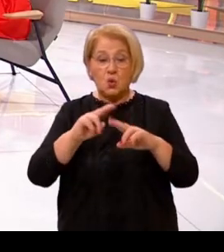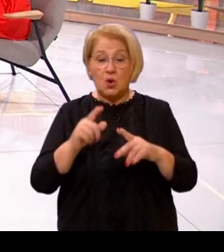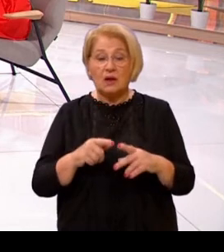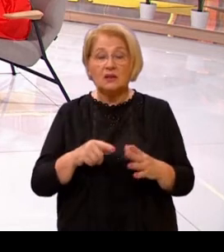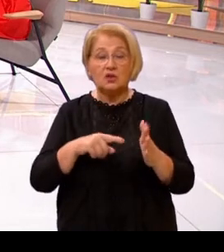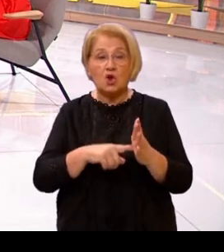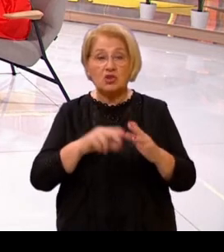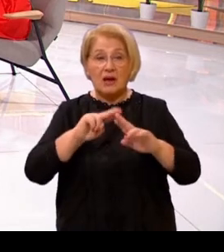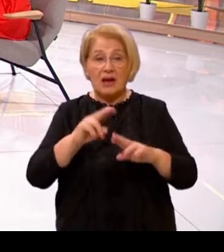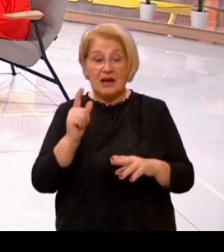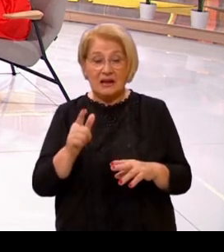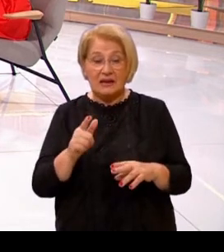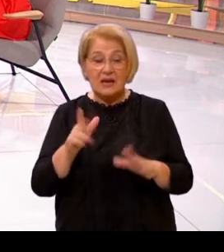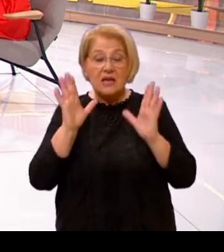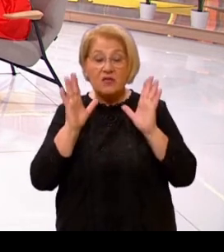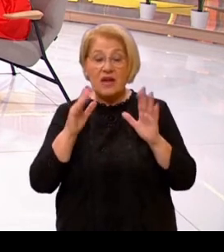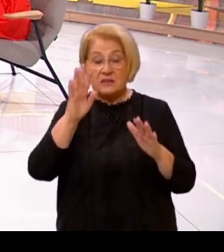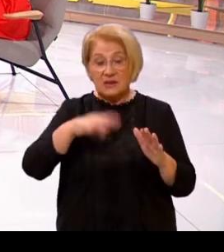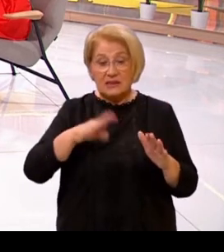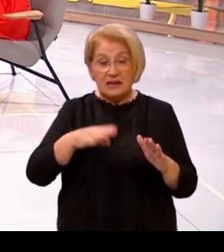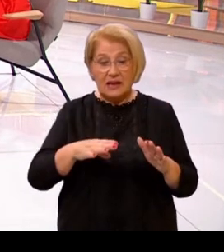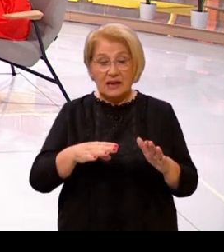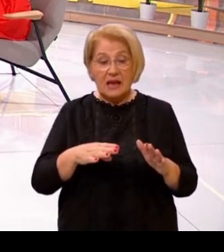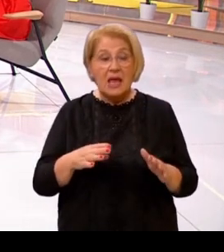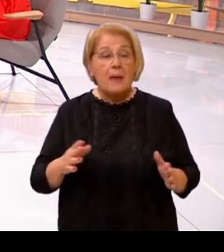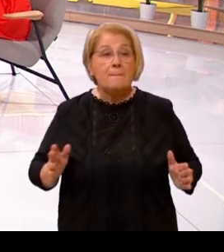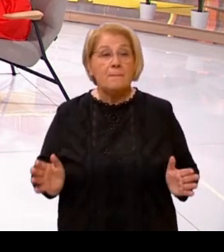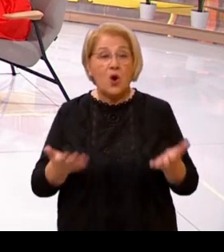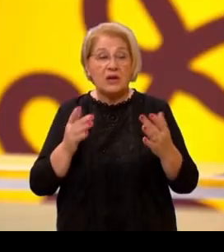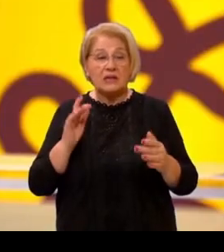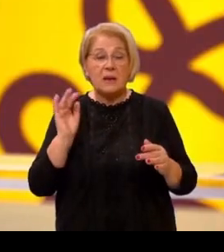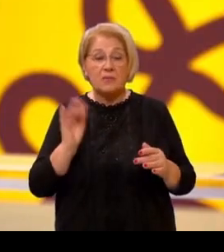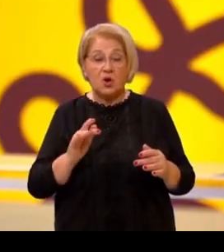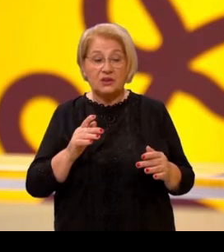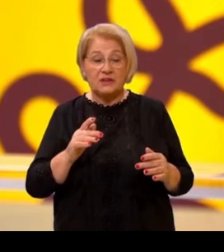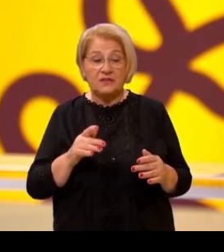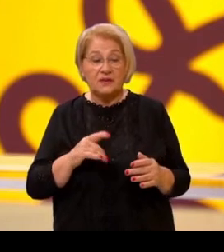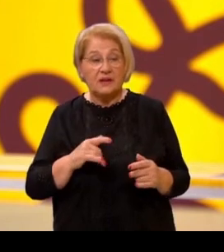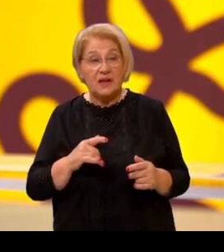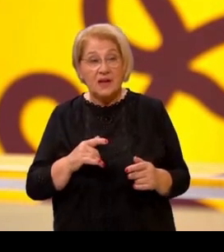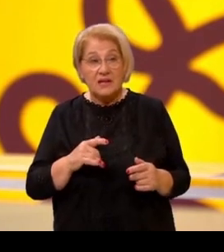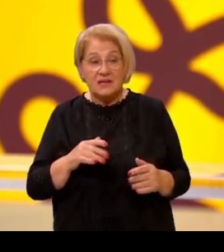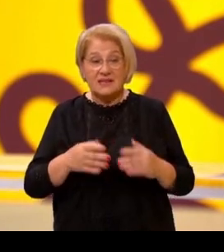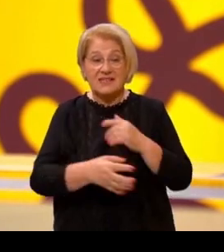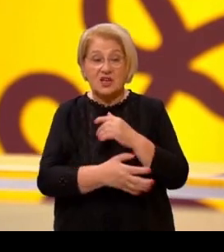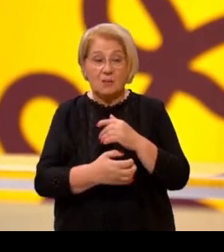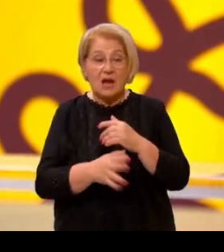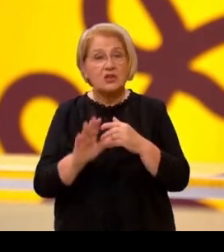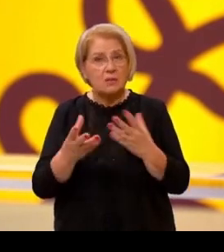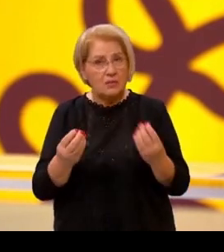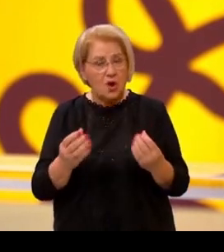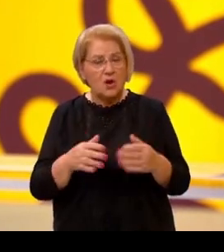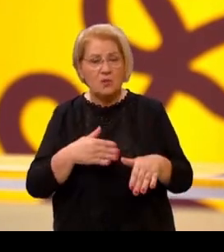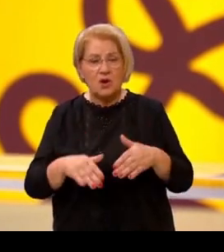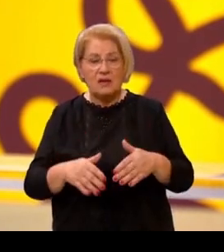.hr I imamo i Facebook stranicu pokret proti siromaštva starih osoba koja je vrlo, vrlo praćena gdje brojni